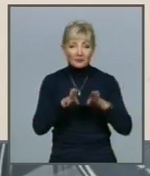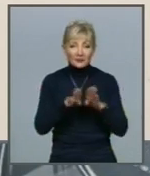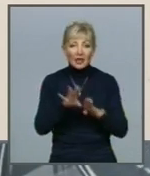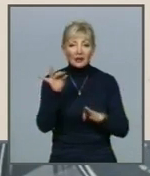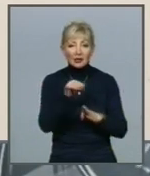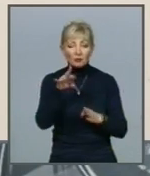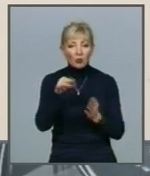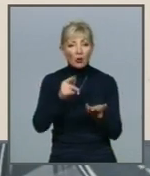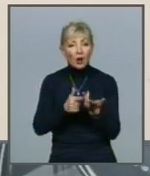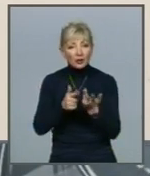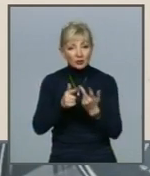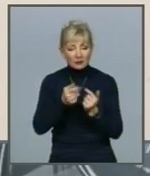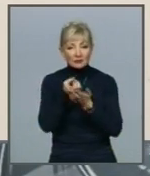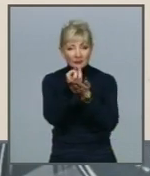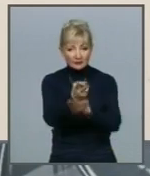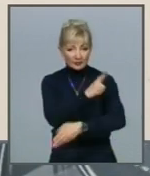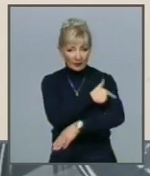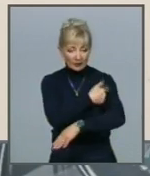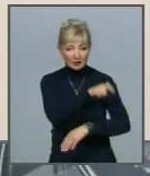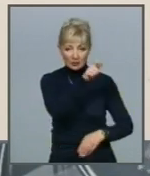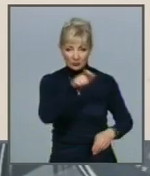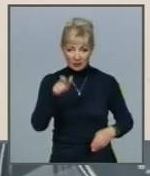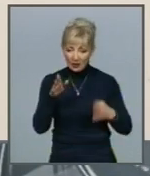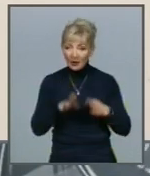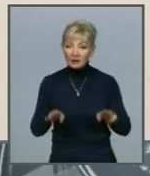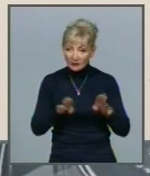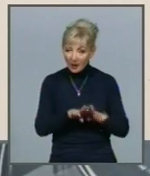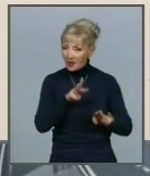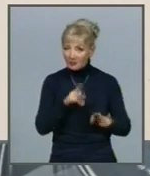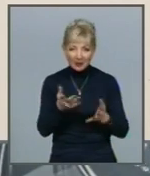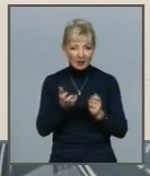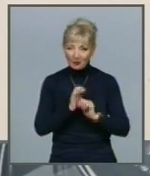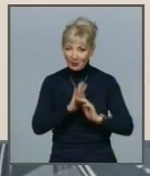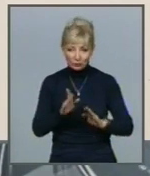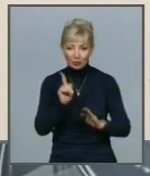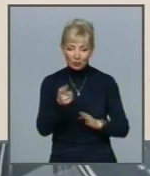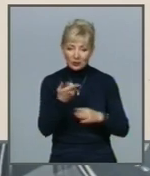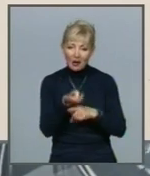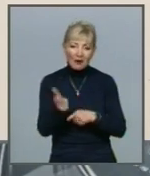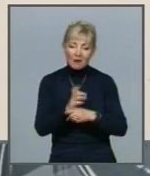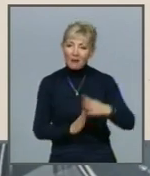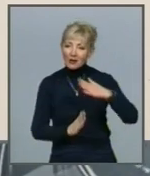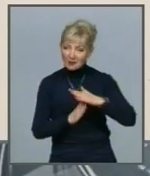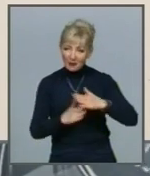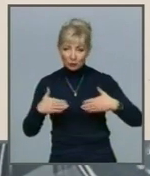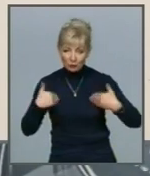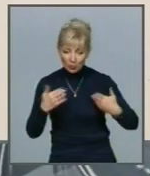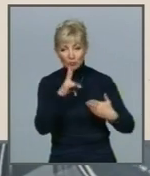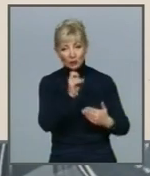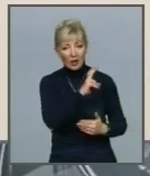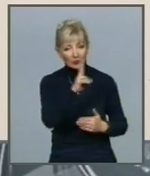кількості госпіталізованих осіб Так, ми не отримали той максимальний ефект, на який ми розраховували